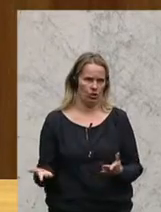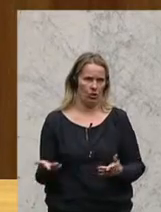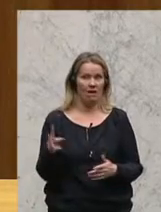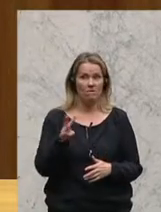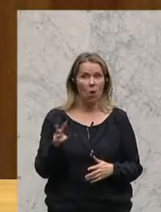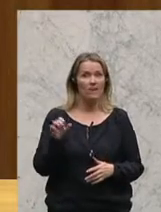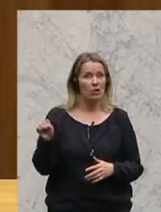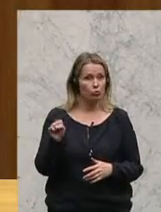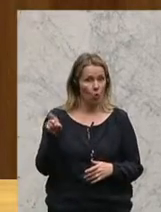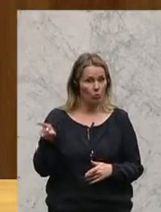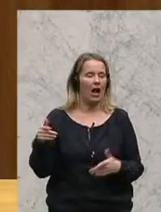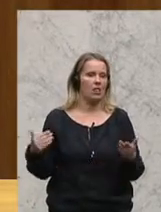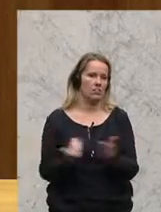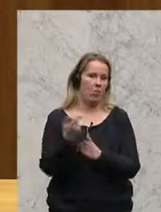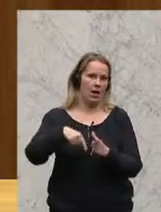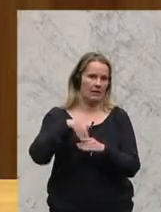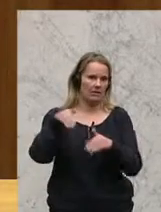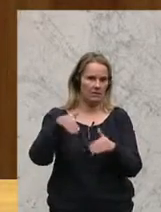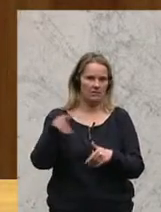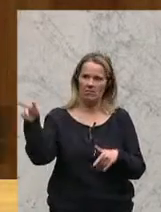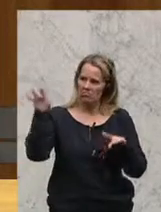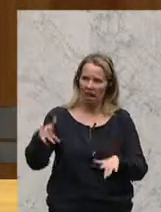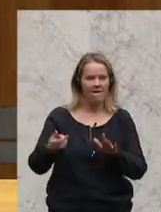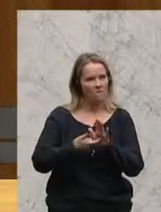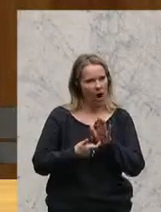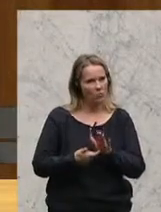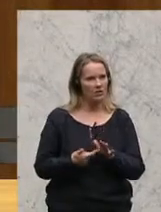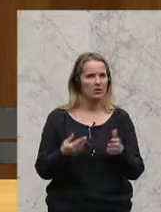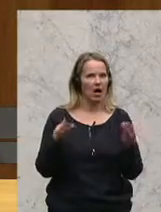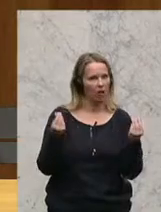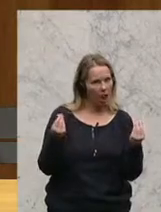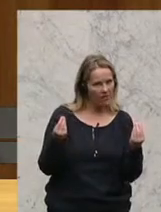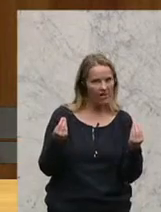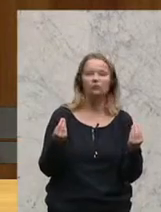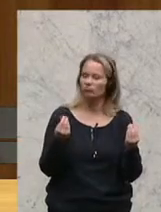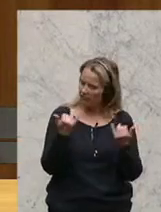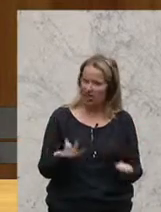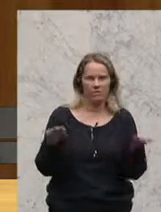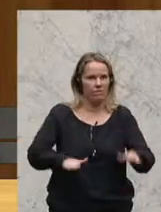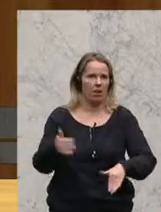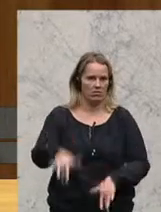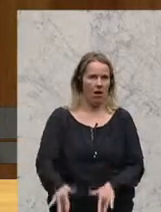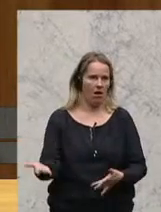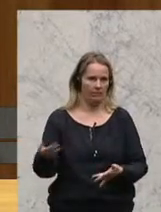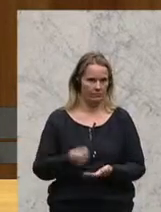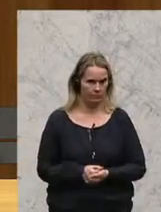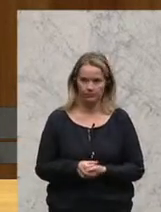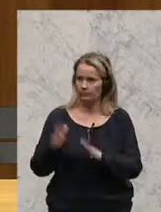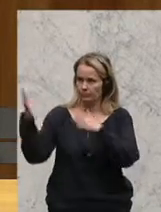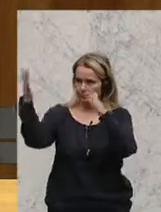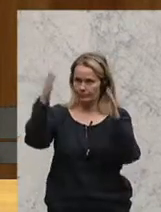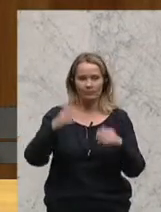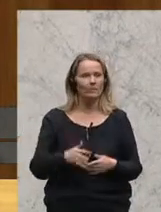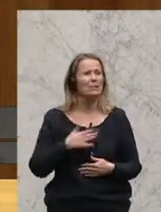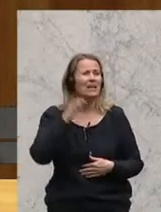Wolfgang Sobotka haben wir einen neuen Innenminister, der diese Voraussetzungen und diese Qualifikation auf jeden Fall mitbringt. Meine